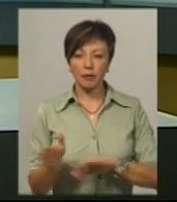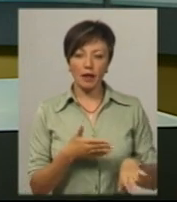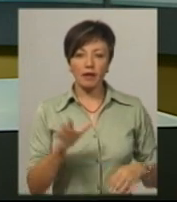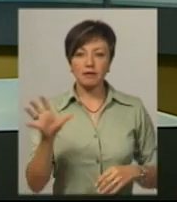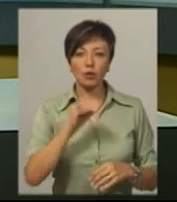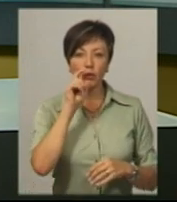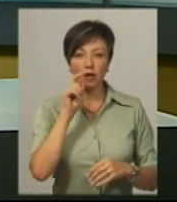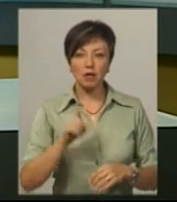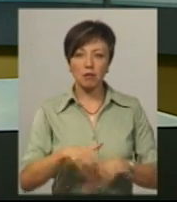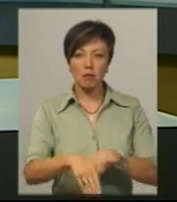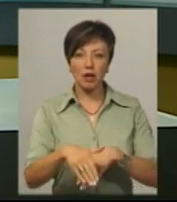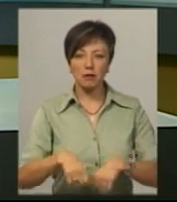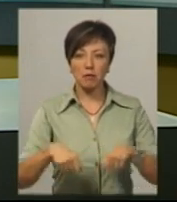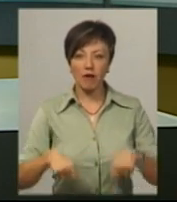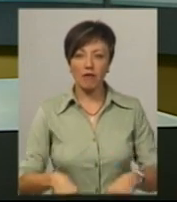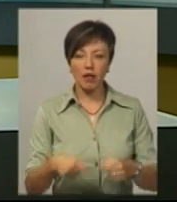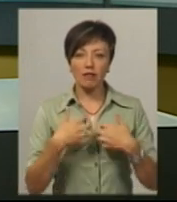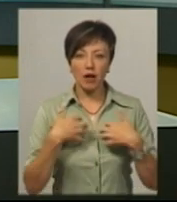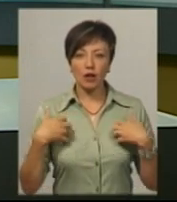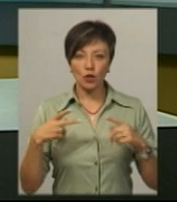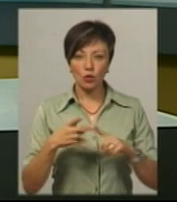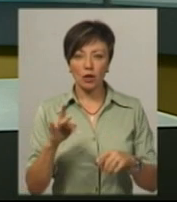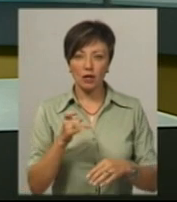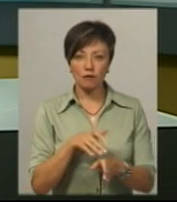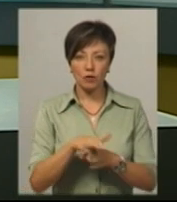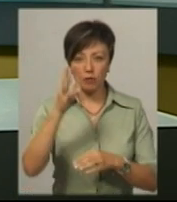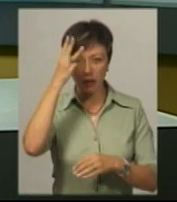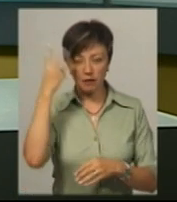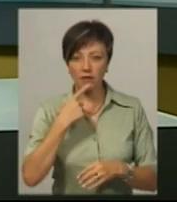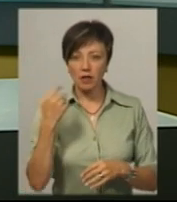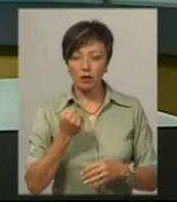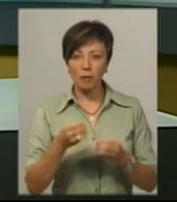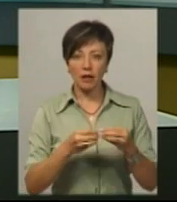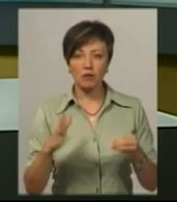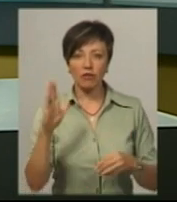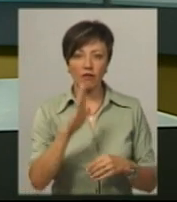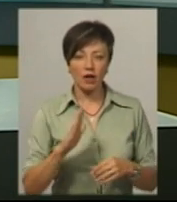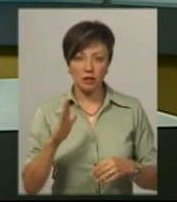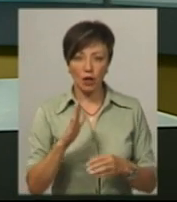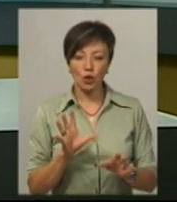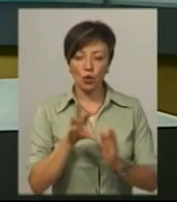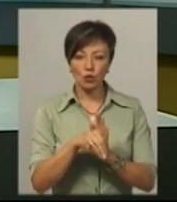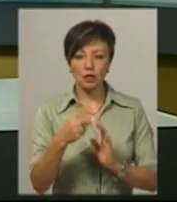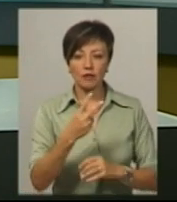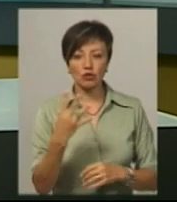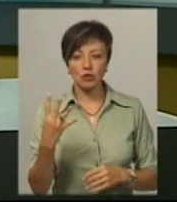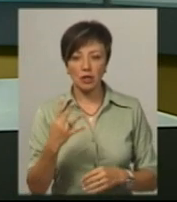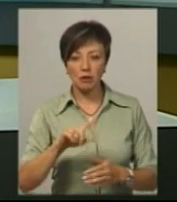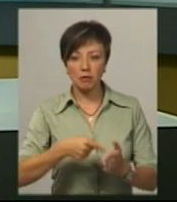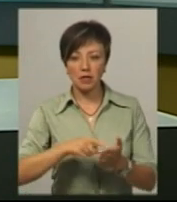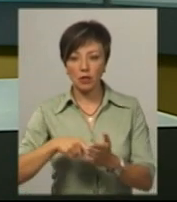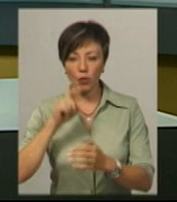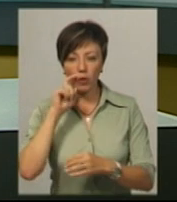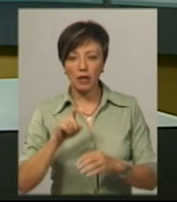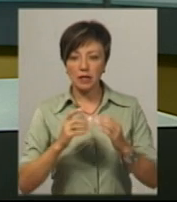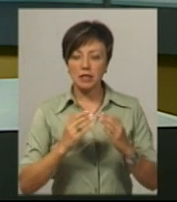Всеукраїнський марш за права тварин вдруге відбудеться в Хмельницькому у неділю 15 вересня. До нього долучаться 24 міста України